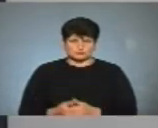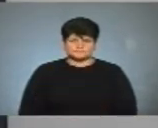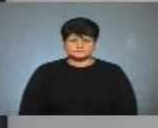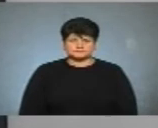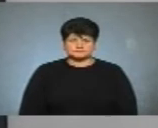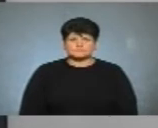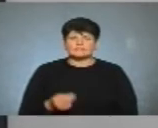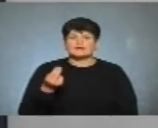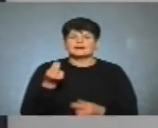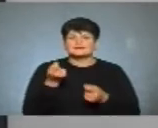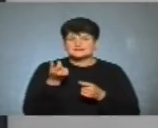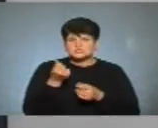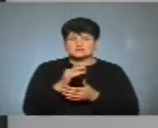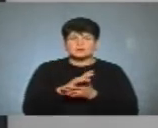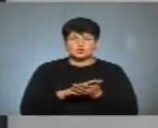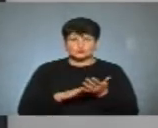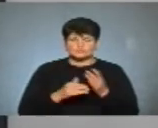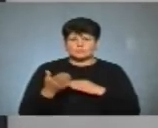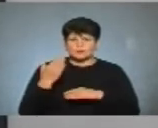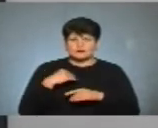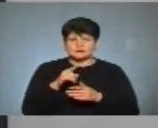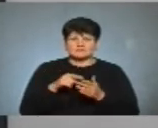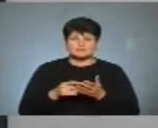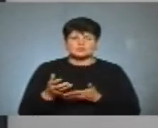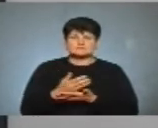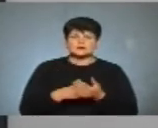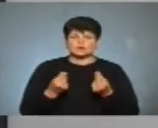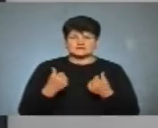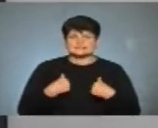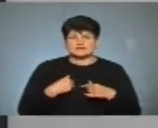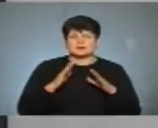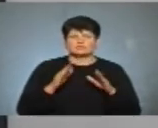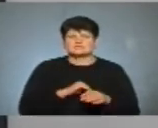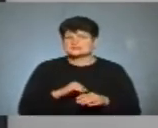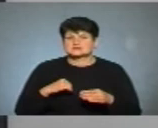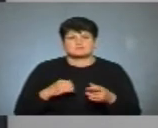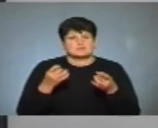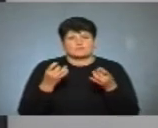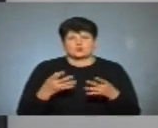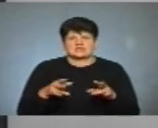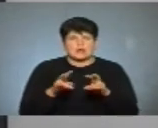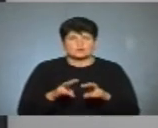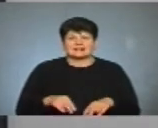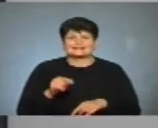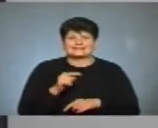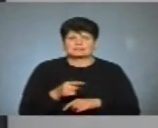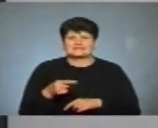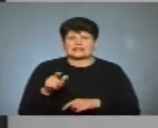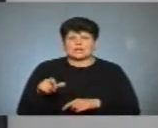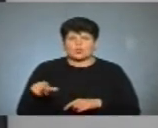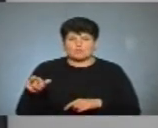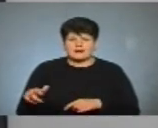Трішечки впродовження попереднього питання про збір коштів. З нами буде, напевно, найпростіше розібратися тим тернополянам або